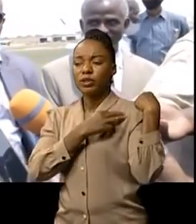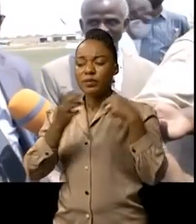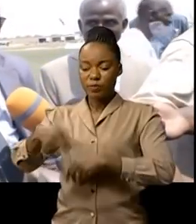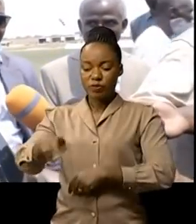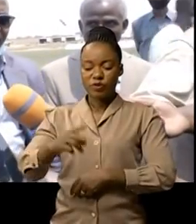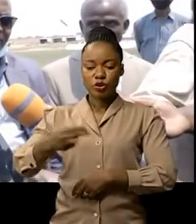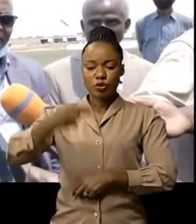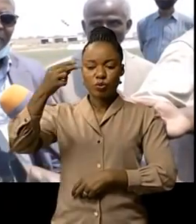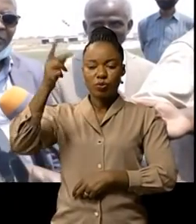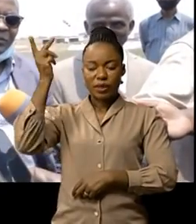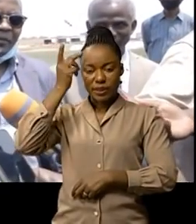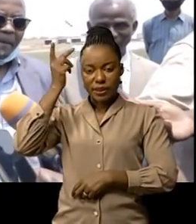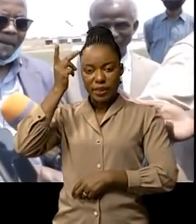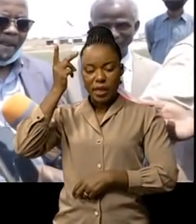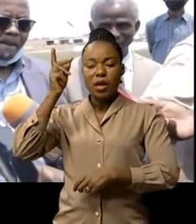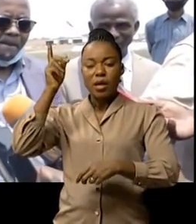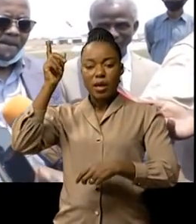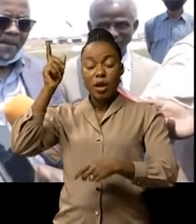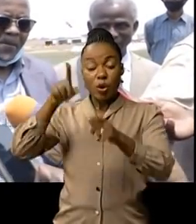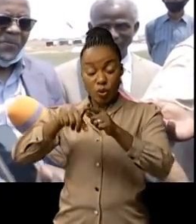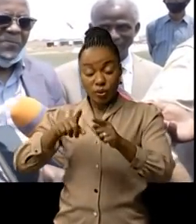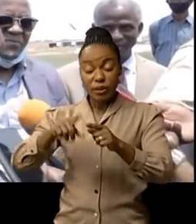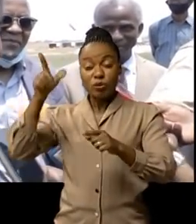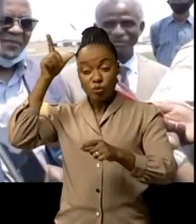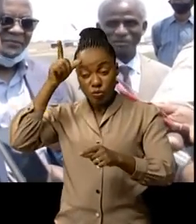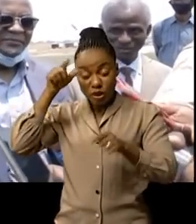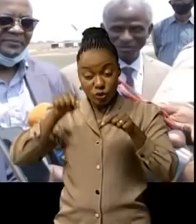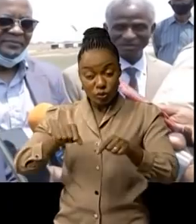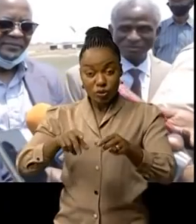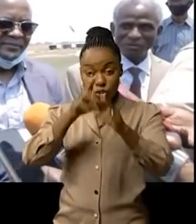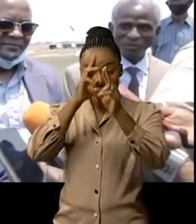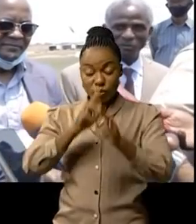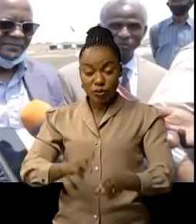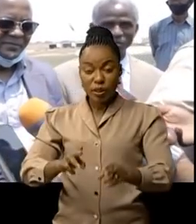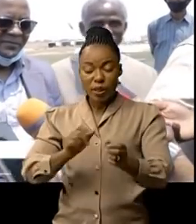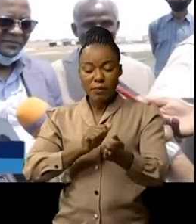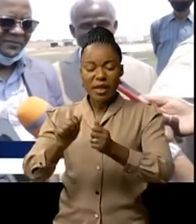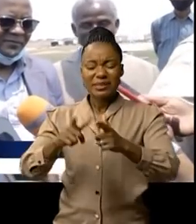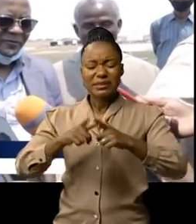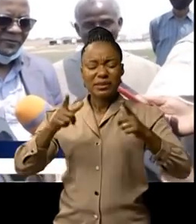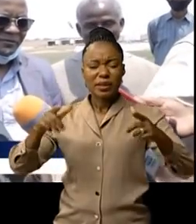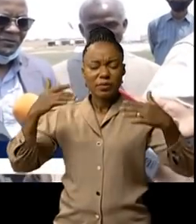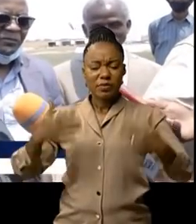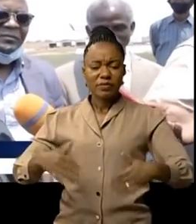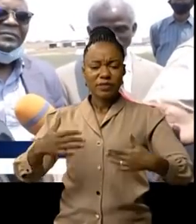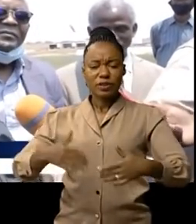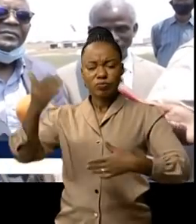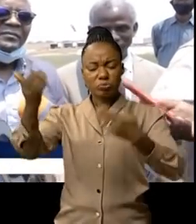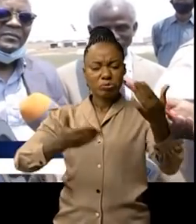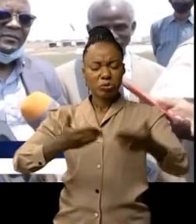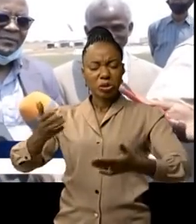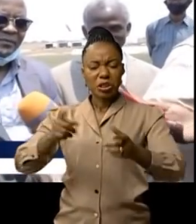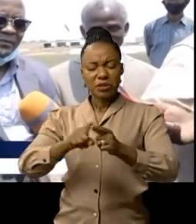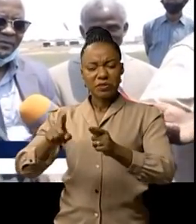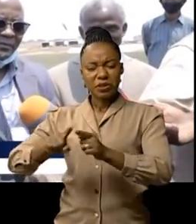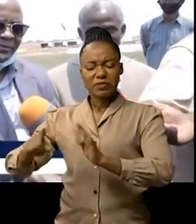du Okatanga puisque Lubumbashi sera honoré par cette grande manifestation et il s